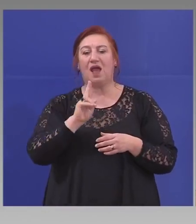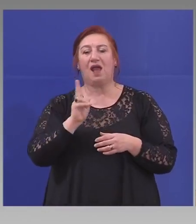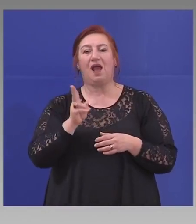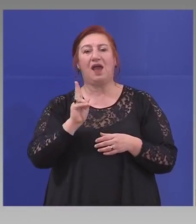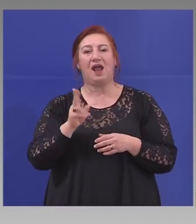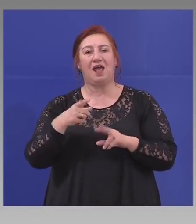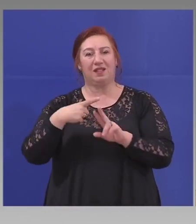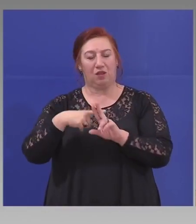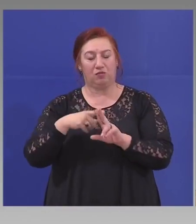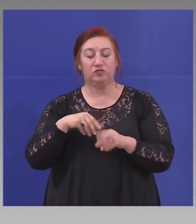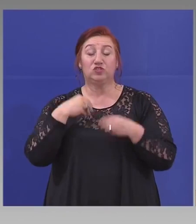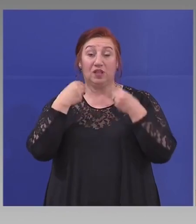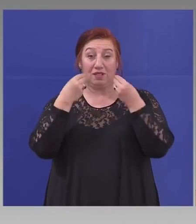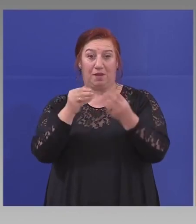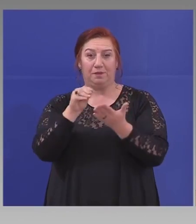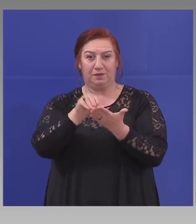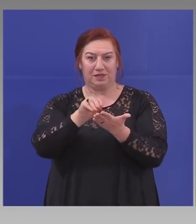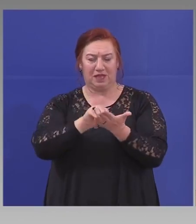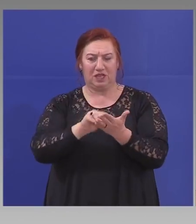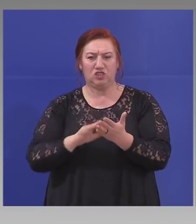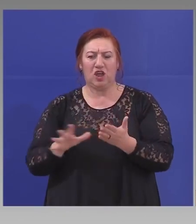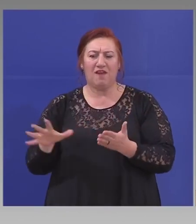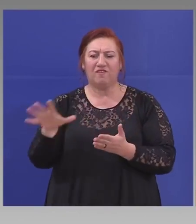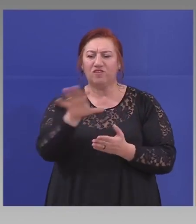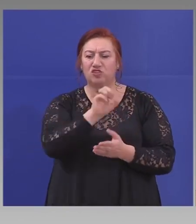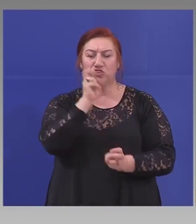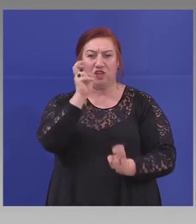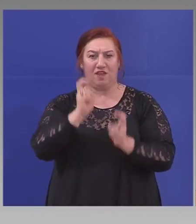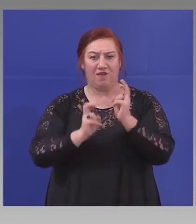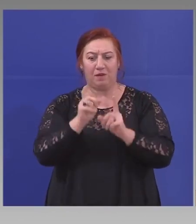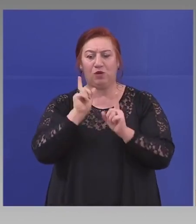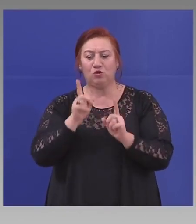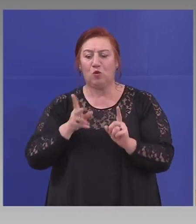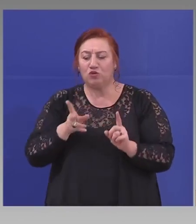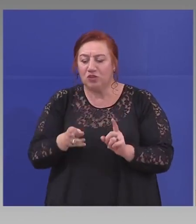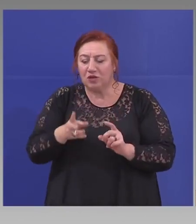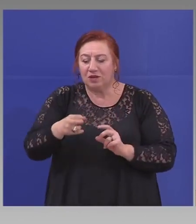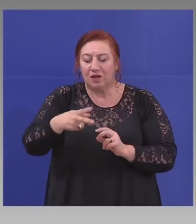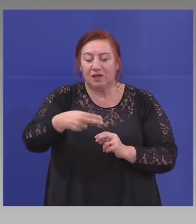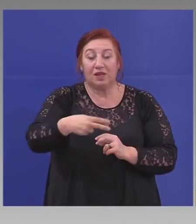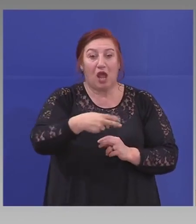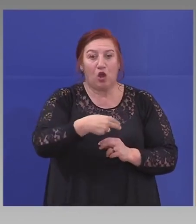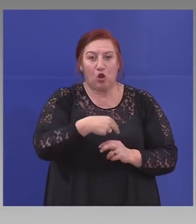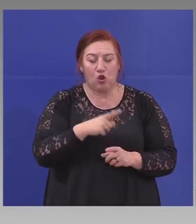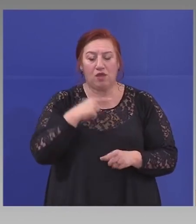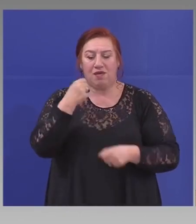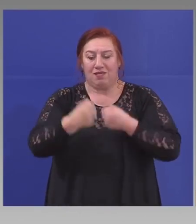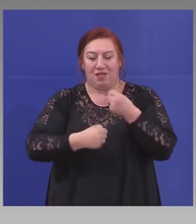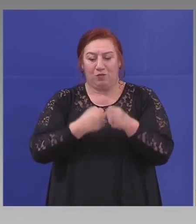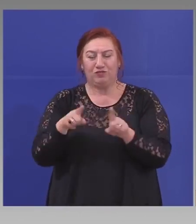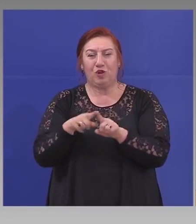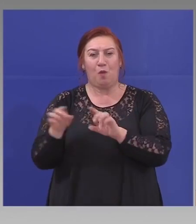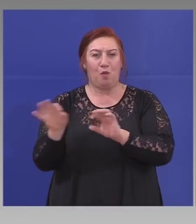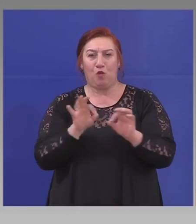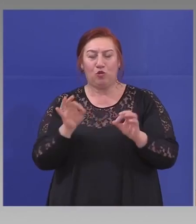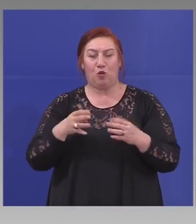всички фабрики, които биха могли да кроят и да произвеждат подобни облекла,